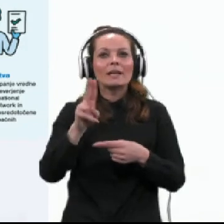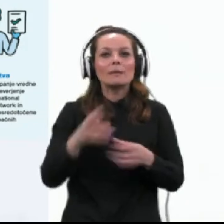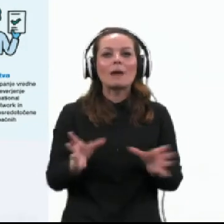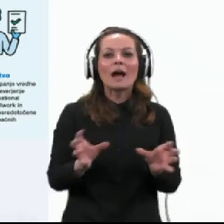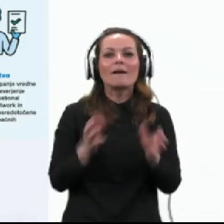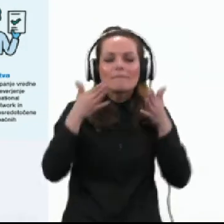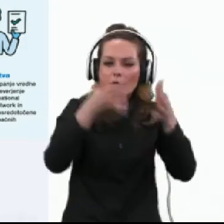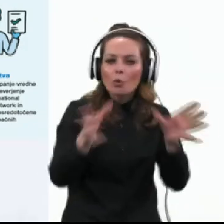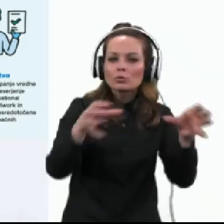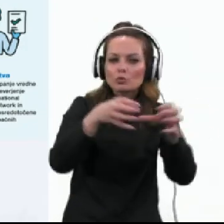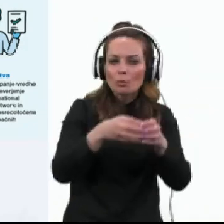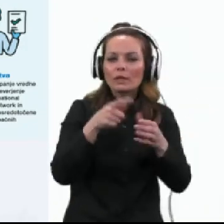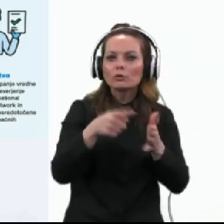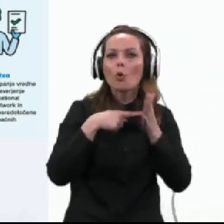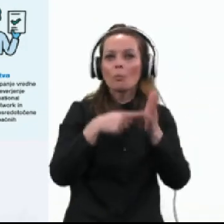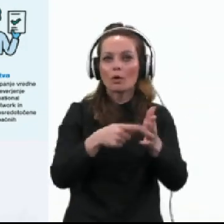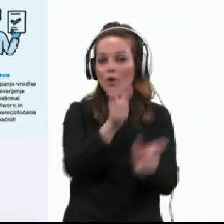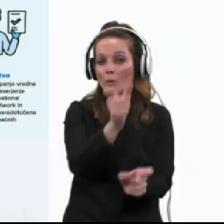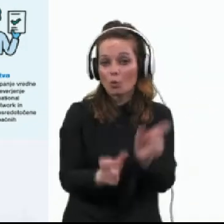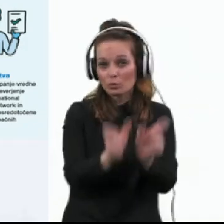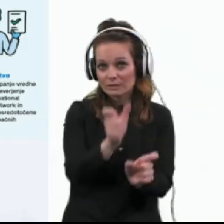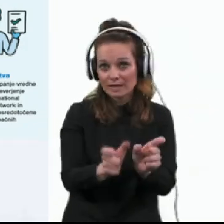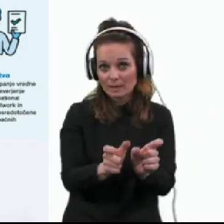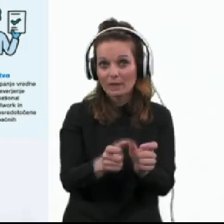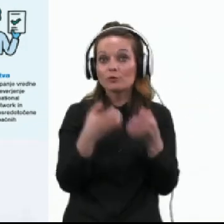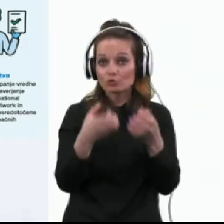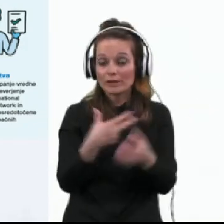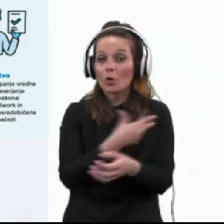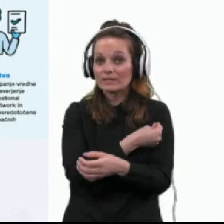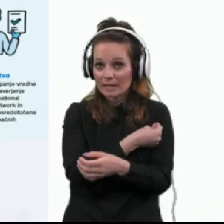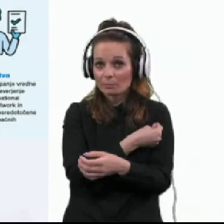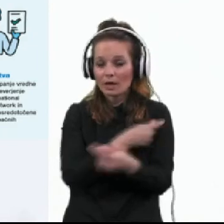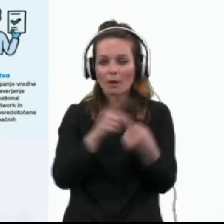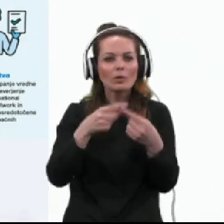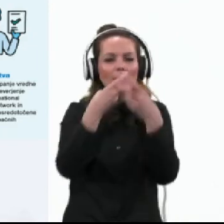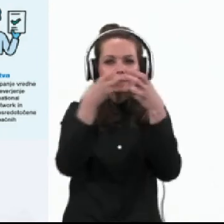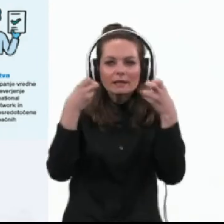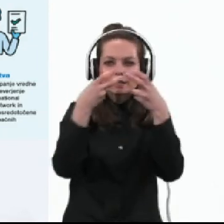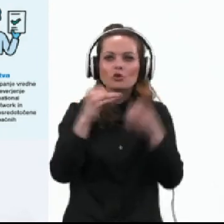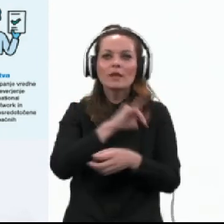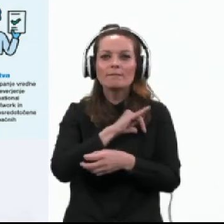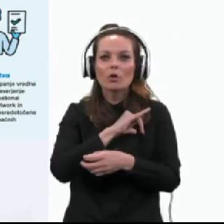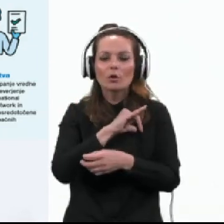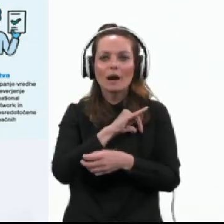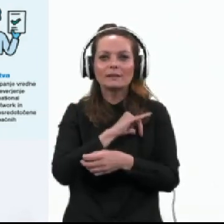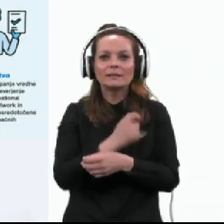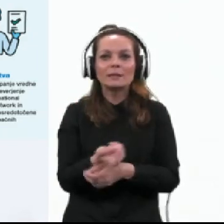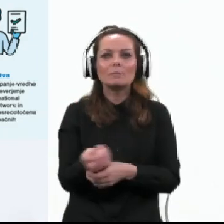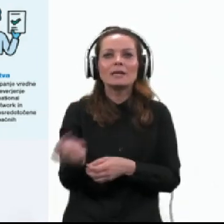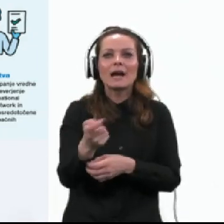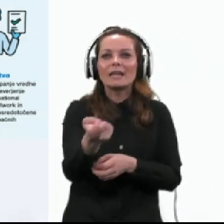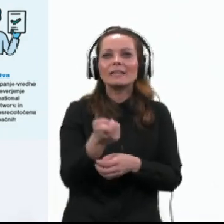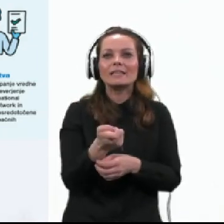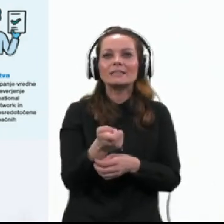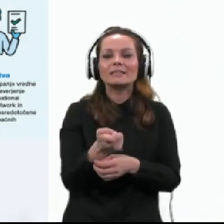naprimer pokazali, da osebe, ki so naklonjene cepljenju, iščejo predvsem informacije, ki prihajajo strani